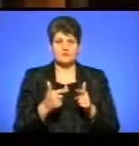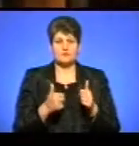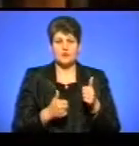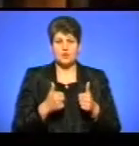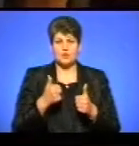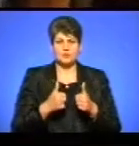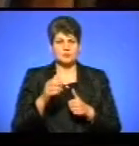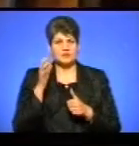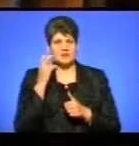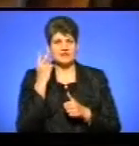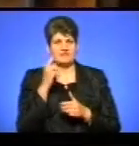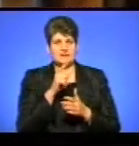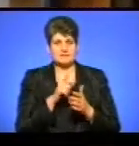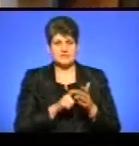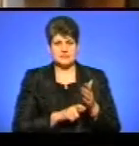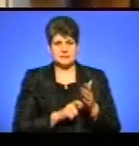прослуховування дві пісні.